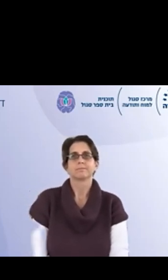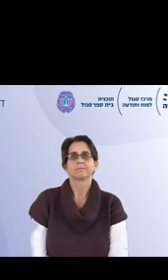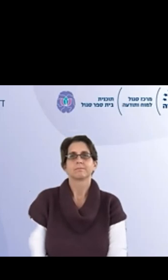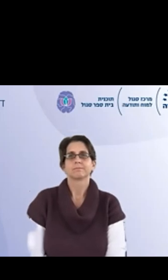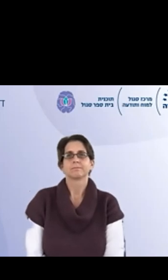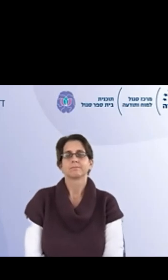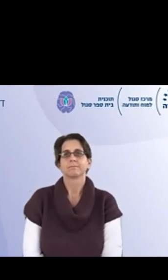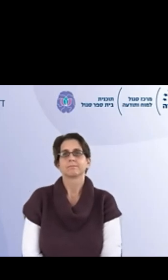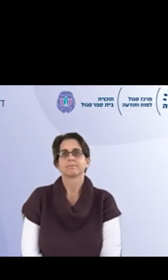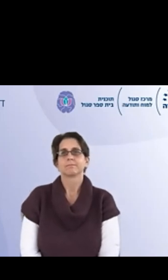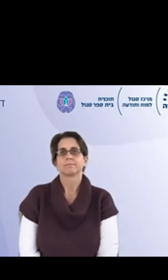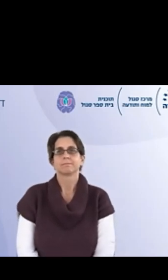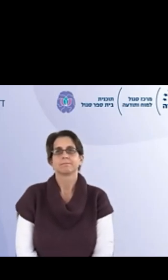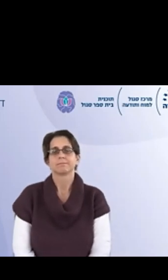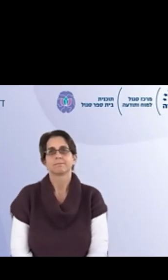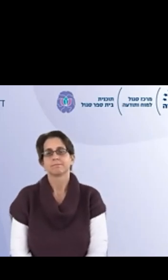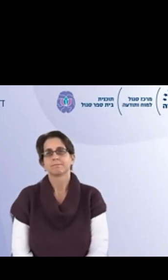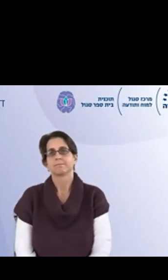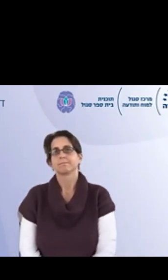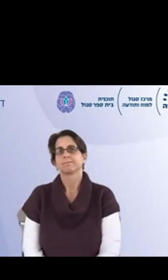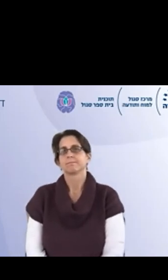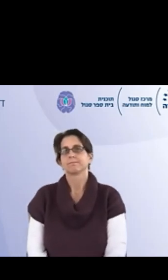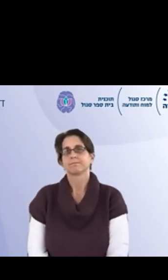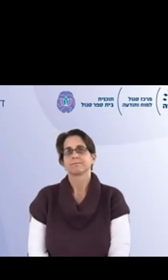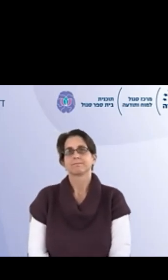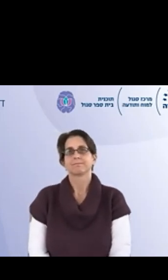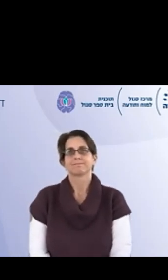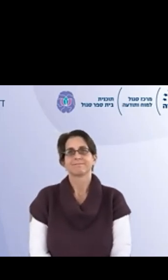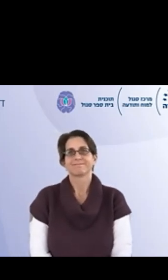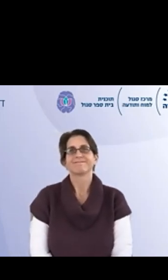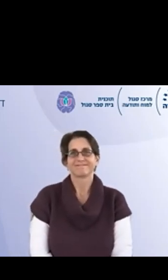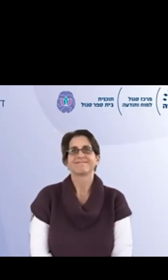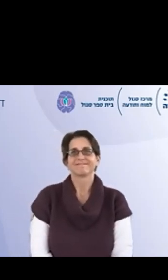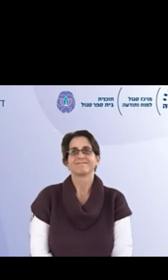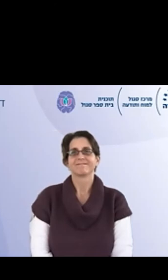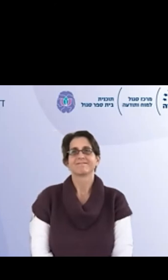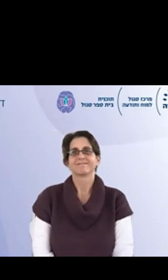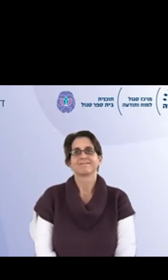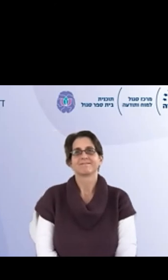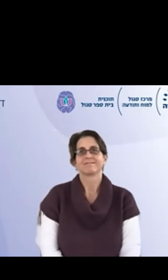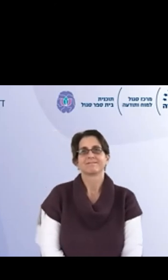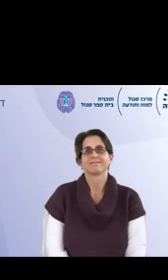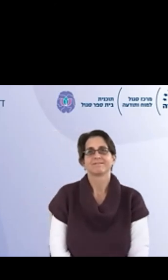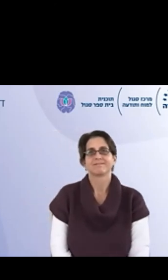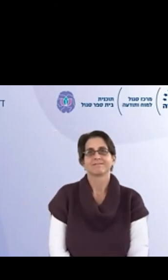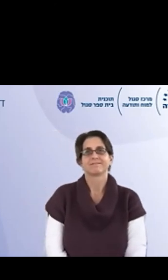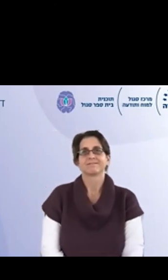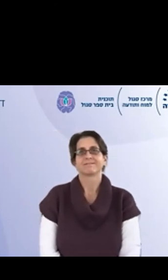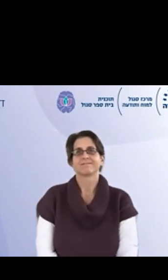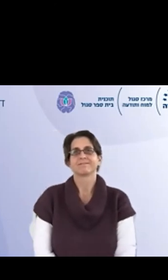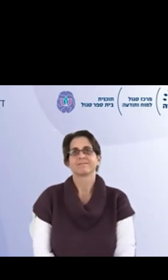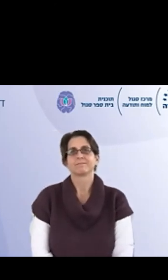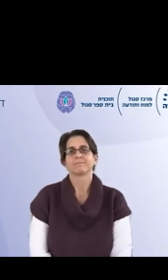מאוד מאוד נעזרים בהם, כי לא כל המורות, ופה אני ככה נכנסת קצת לאתגרים ולתרבות, כי התרבות היא בוקר